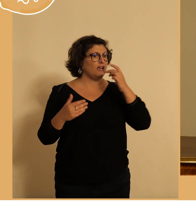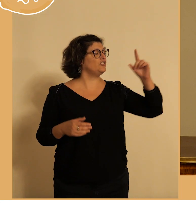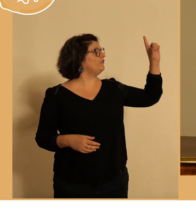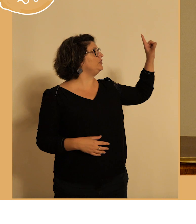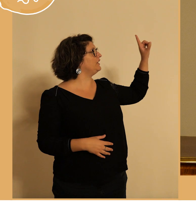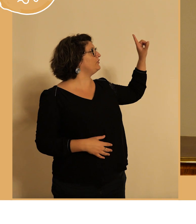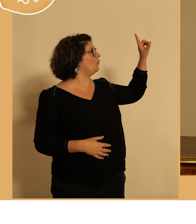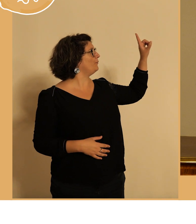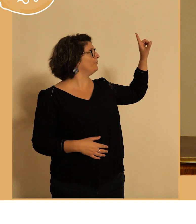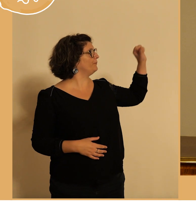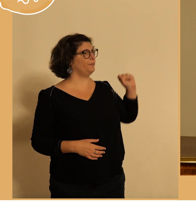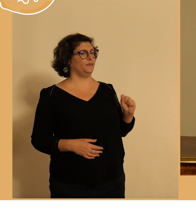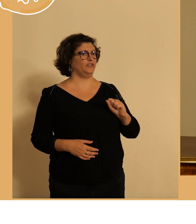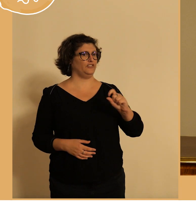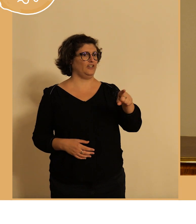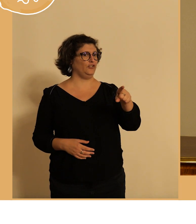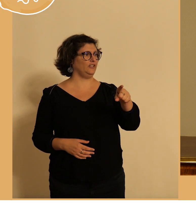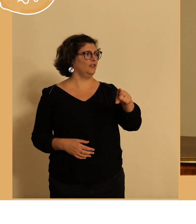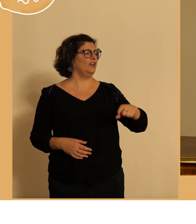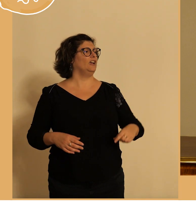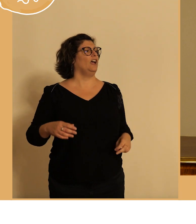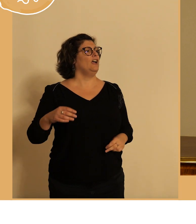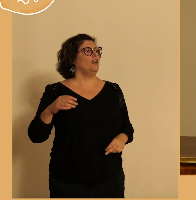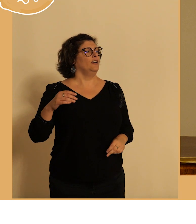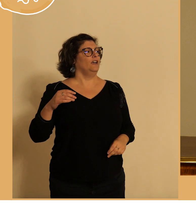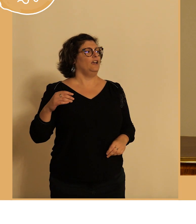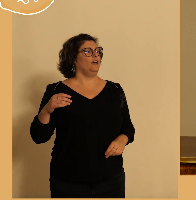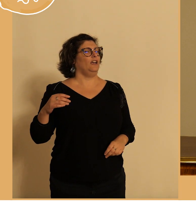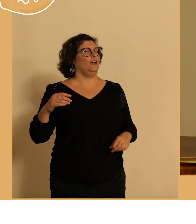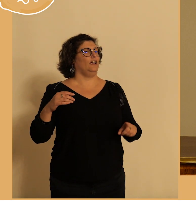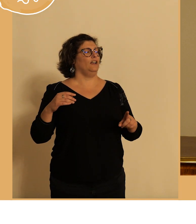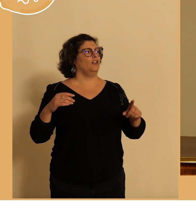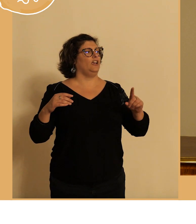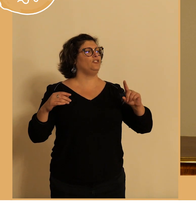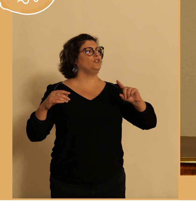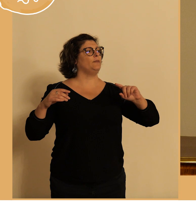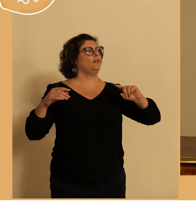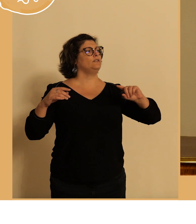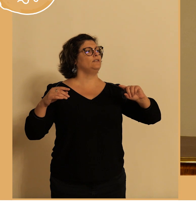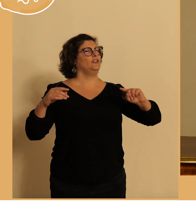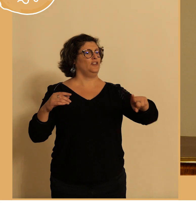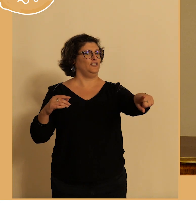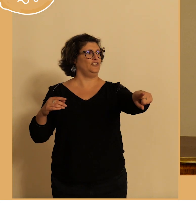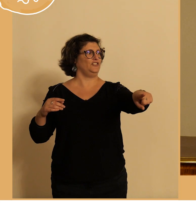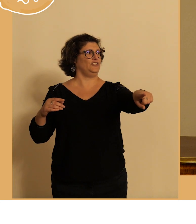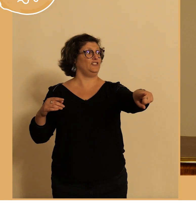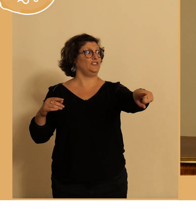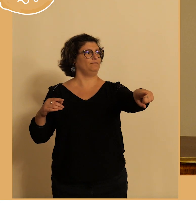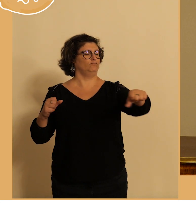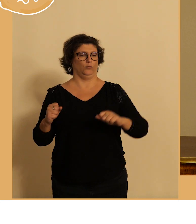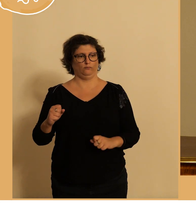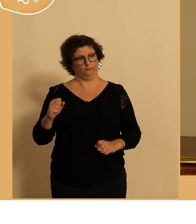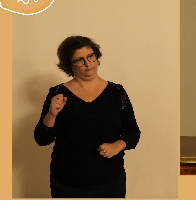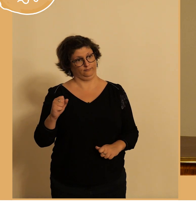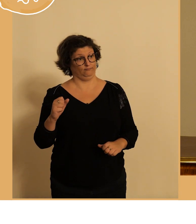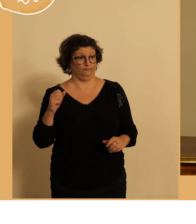découvertes et puis le fait que le vélo fait partie de notre quotidien quelqu'un a dit je ne pas si quelqu'un a dit c'est un art